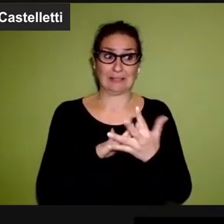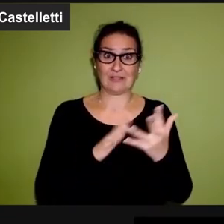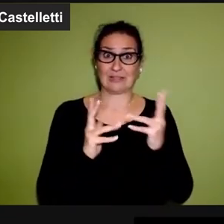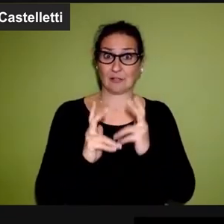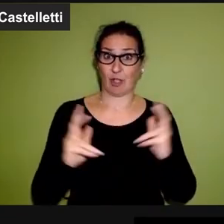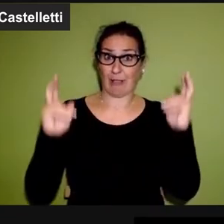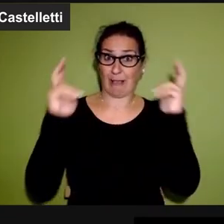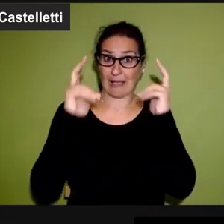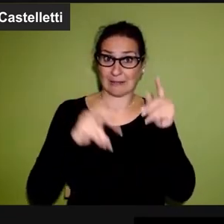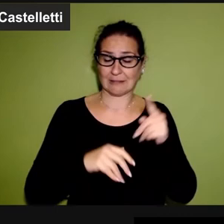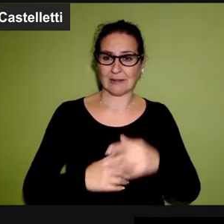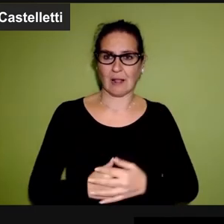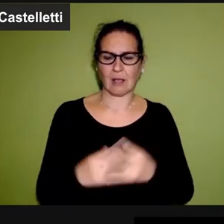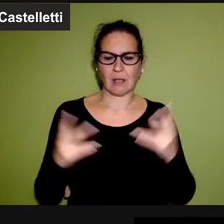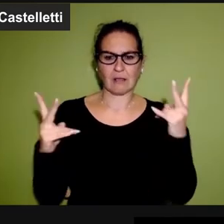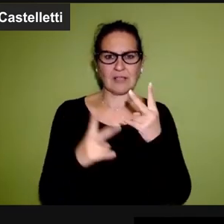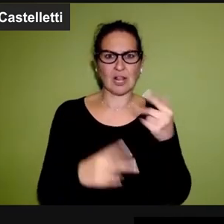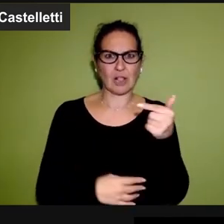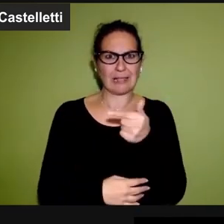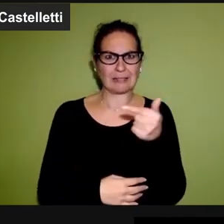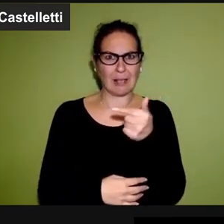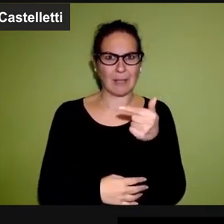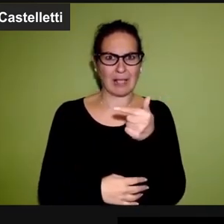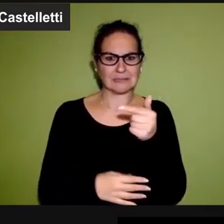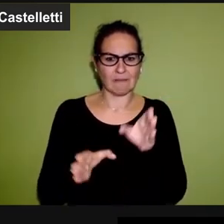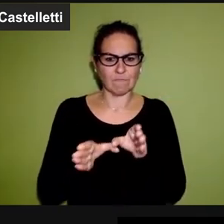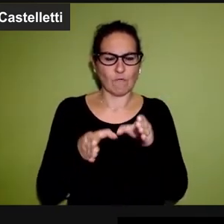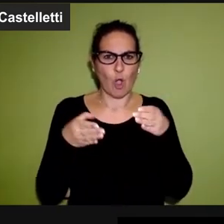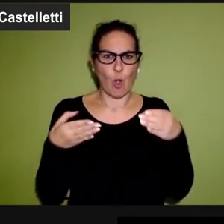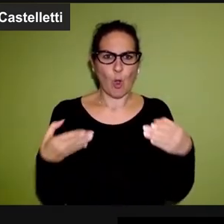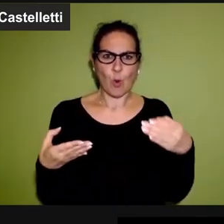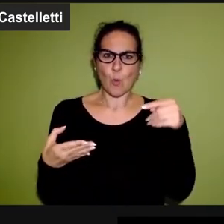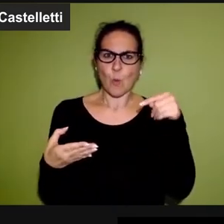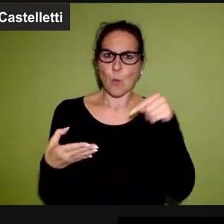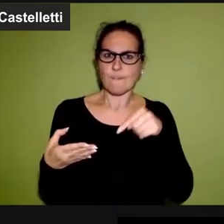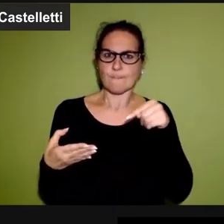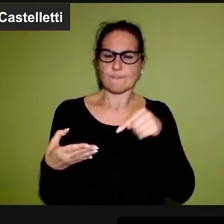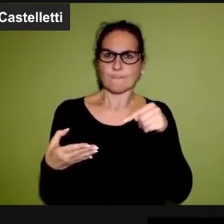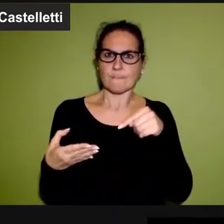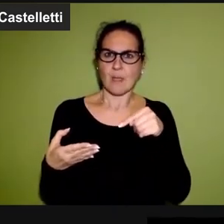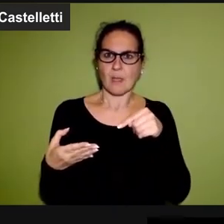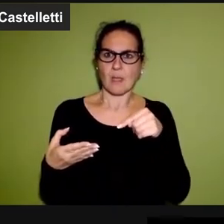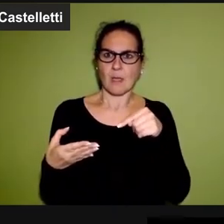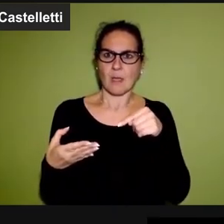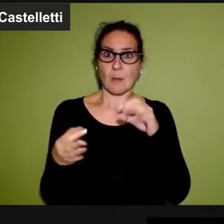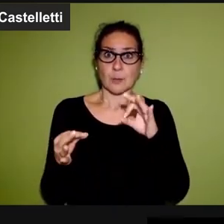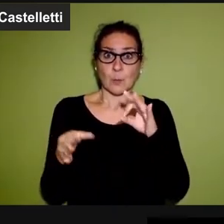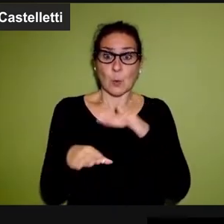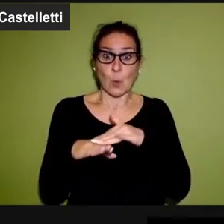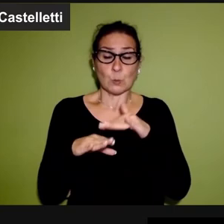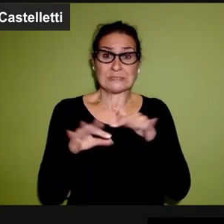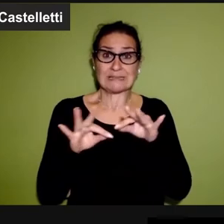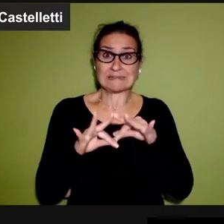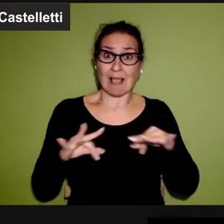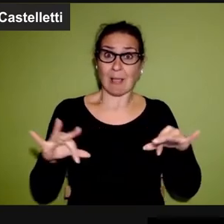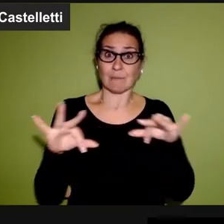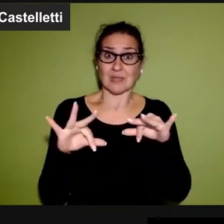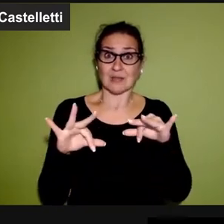Quando Tettamanzi pubblicò questo suo volume, che ha un'enorme influenza perché appunto nei seminari viene